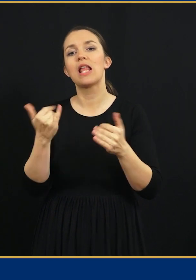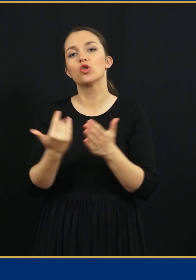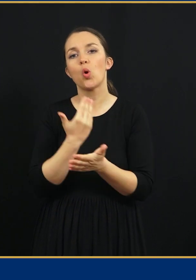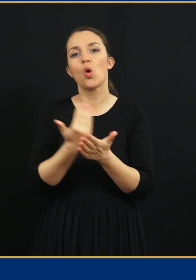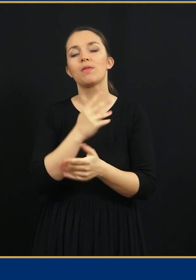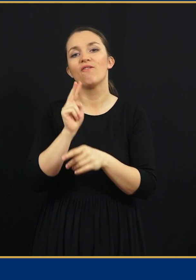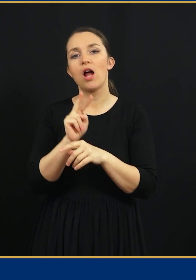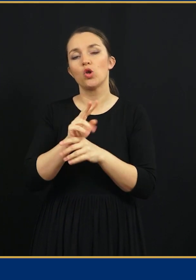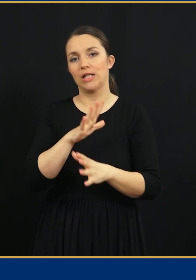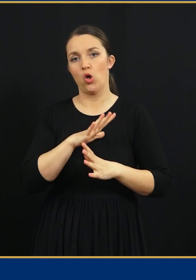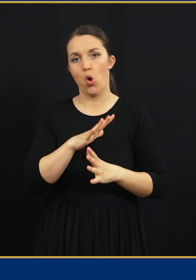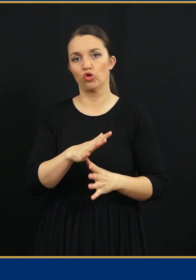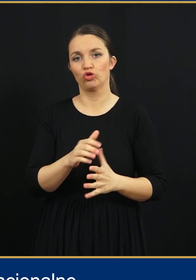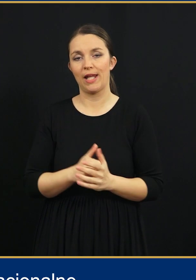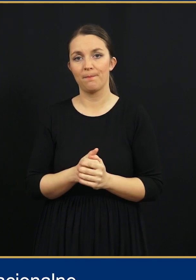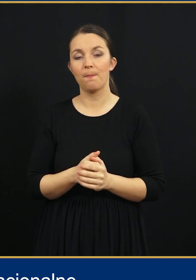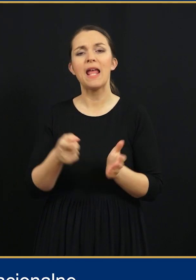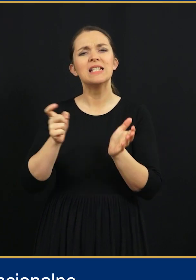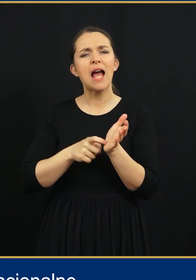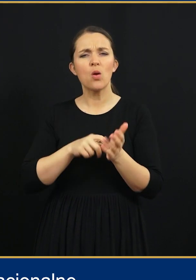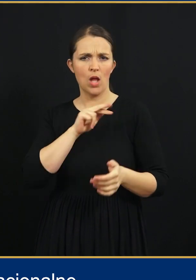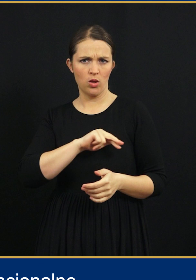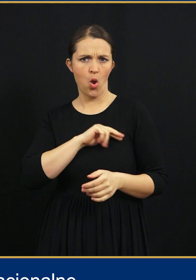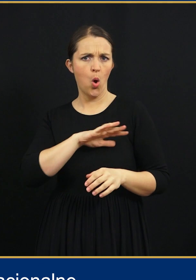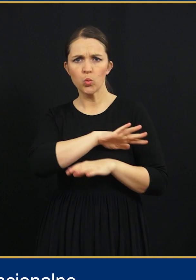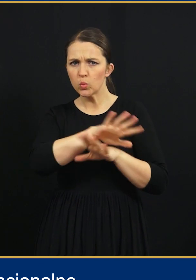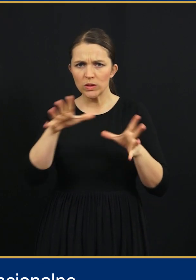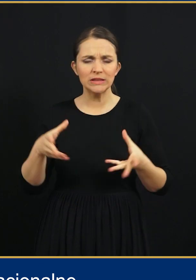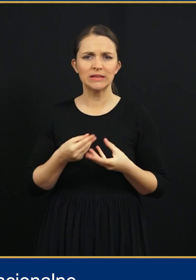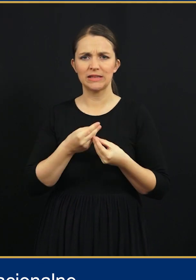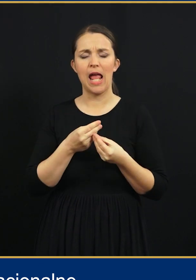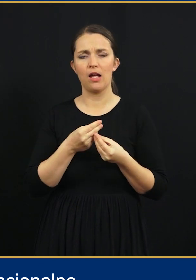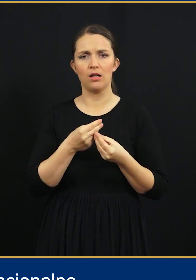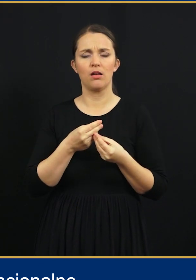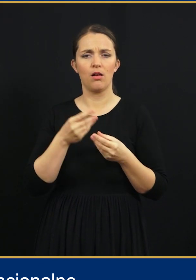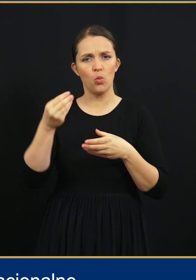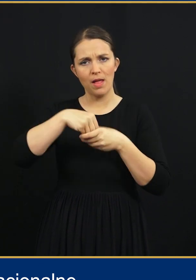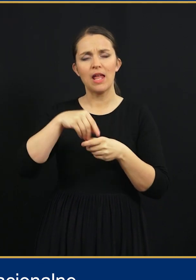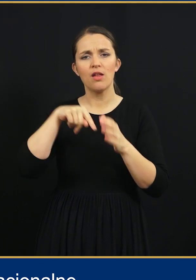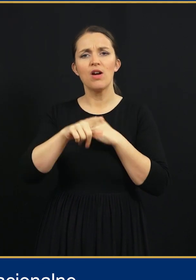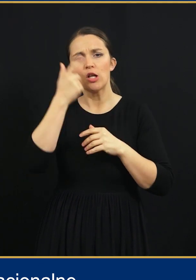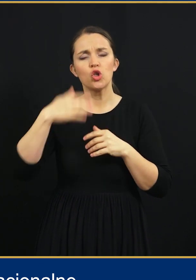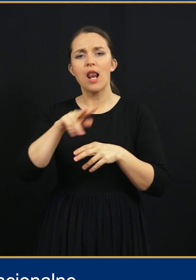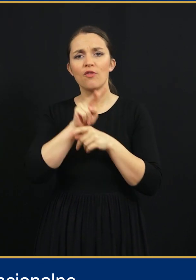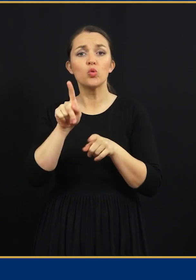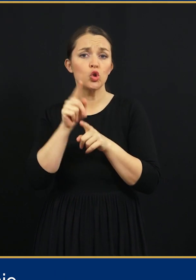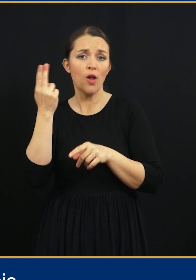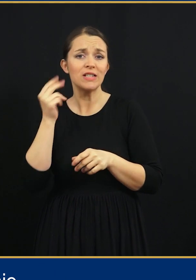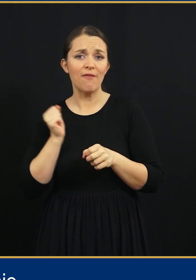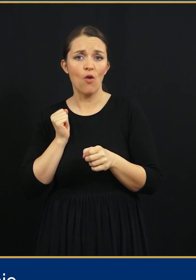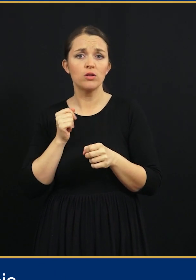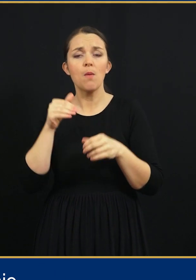na sodobne varnostne grožnje. Zahtevna naloga vseh subjektov nacionalne varnosti, tudi slovenske vojske,